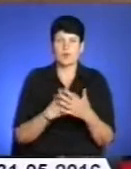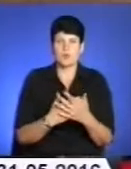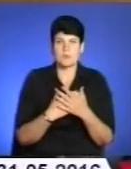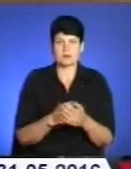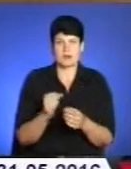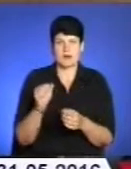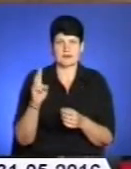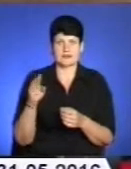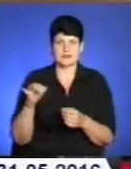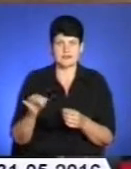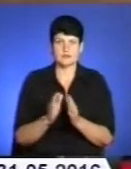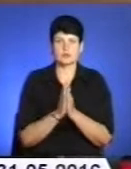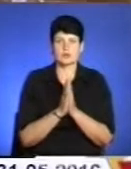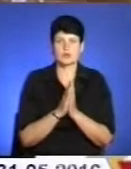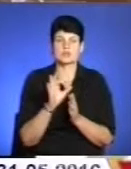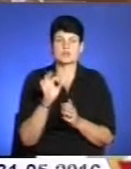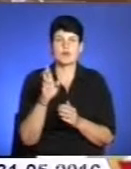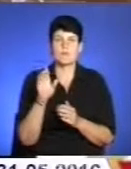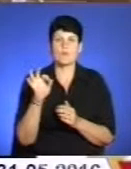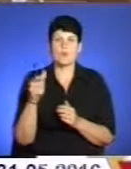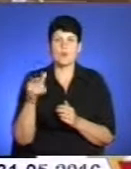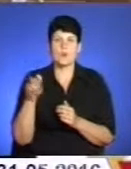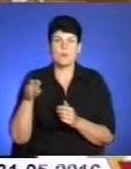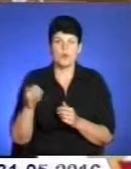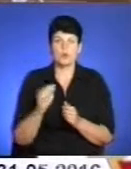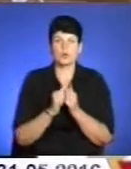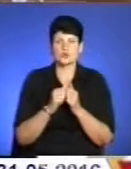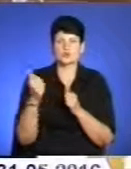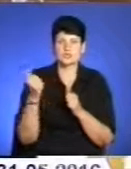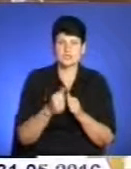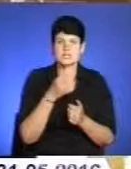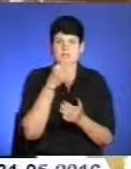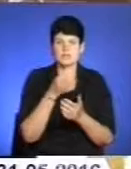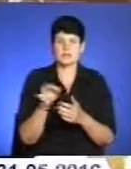активіста. Та закликали Олександра Богомола щотижня звітувати про результати слідства. перегляд!